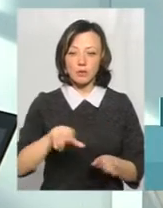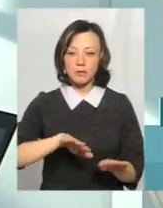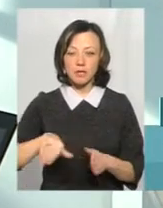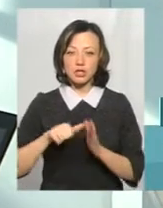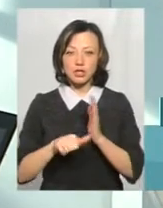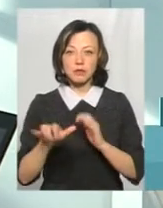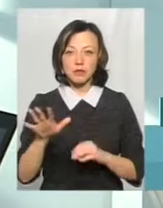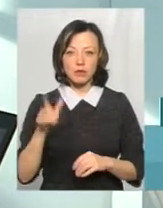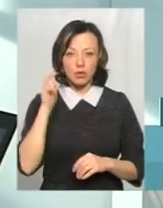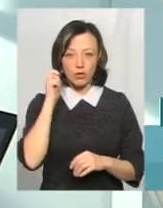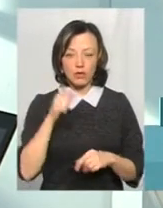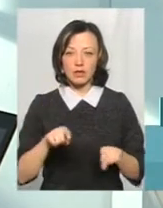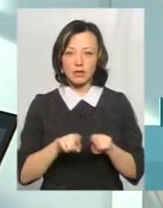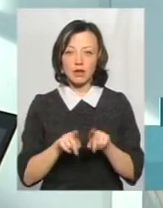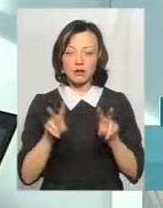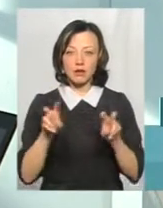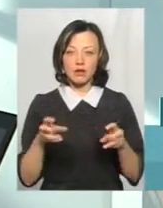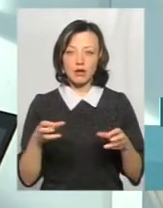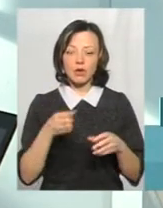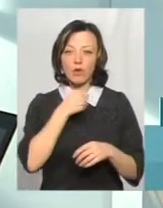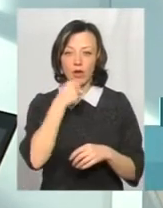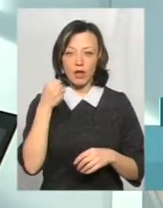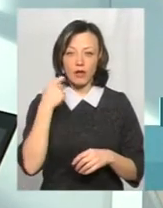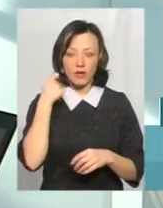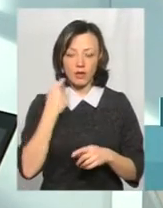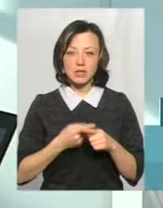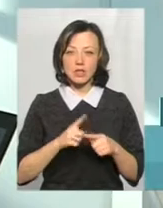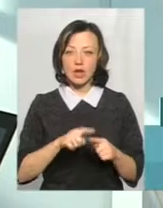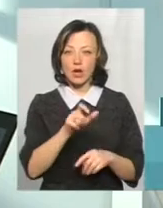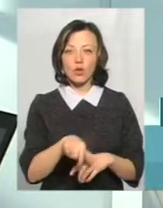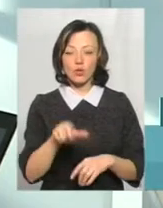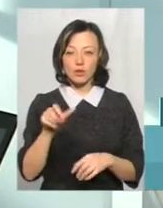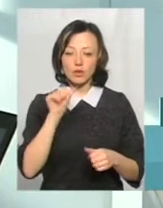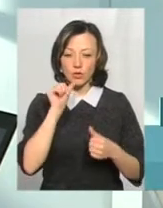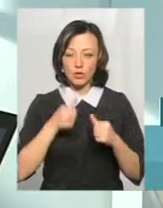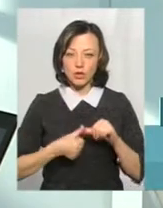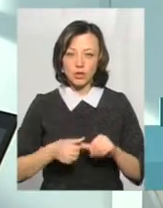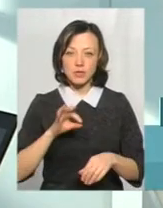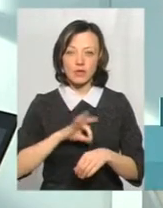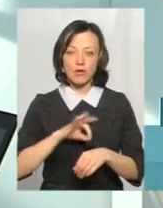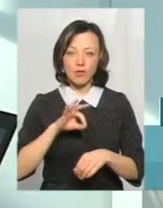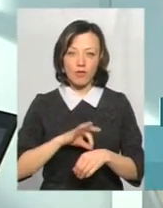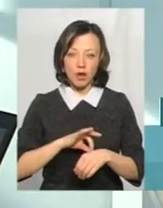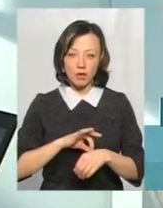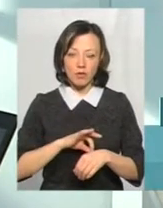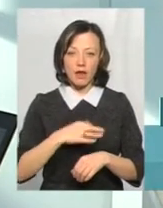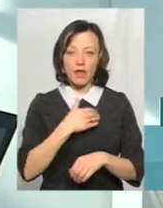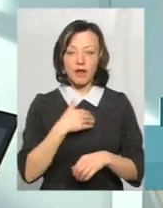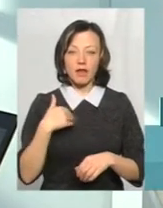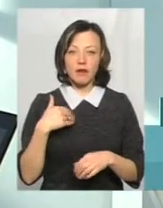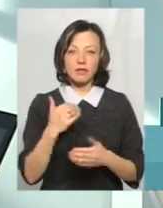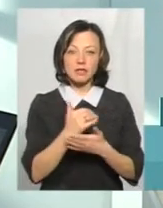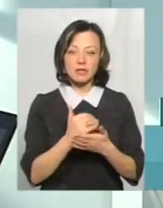65 років, так називаємо, люди похилого віку. Це люди з хронічними захворюваннями легеневої